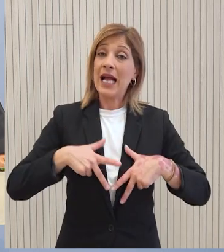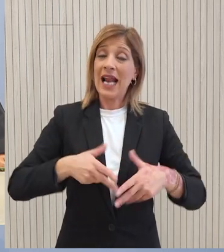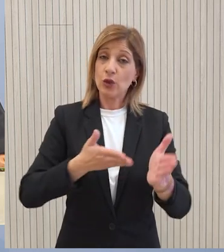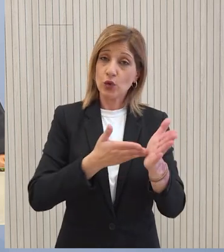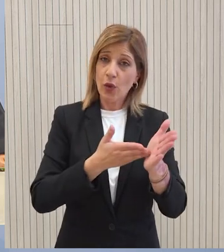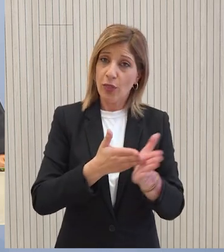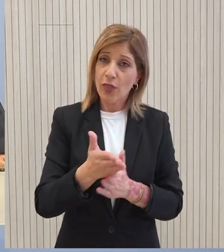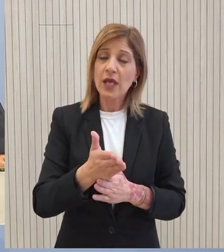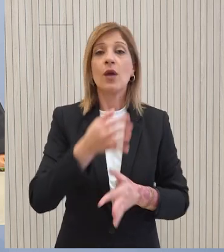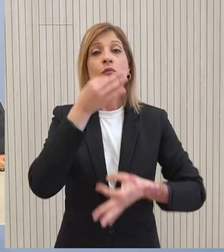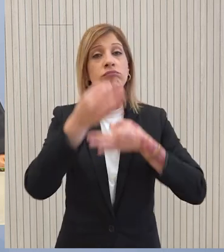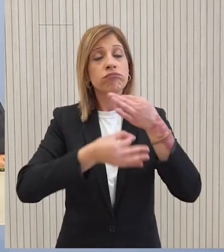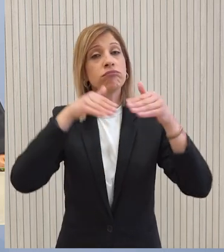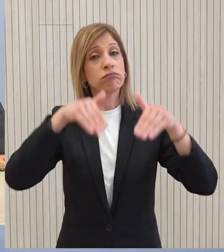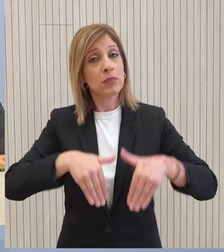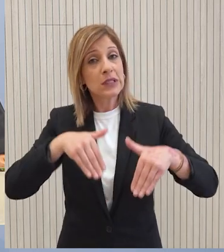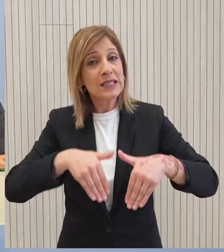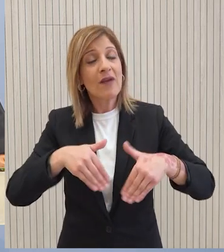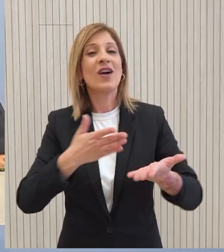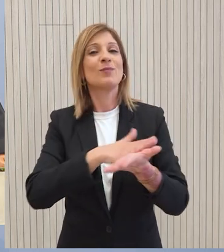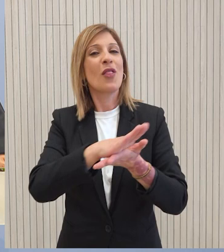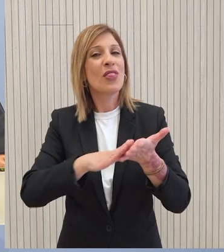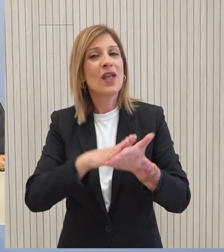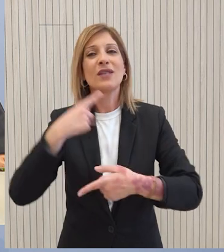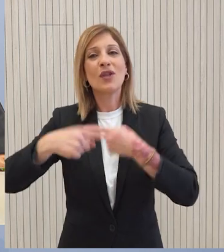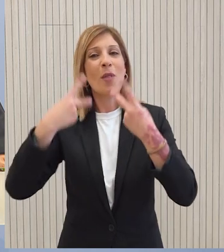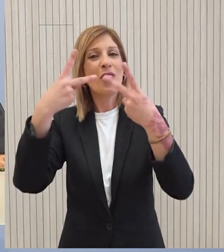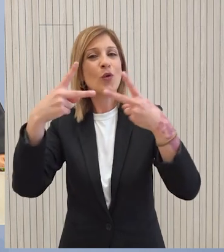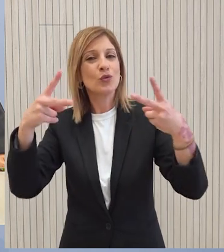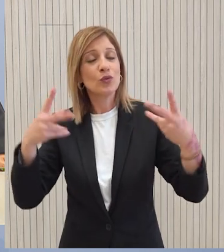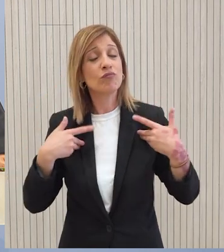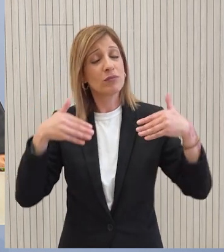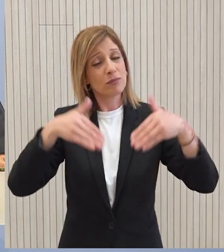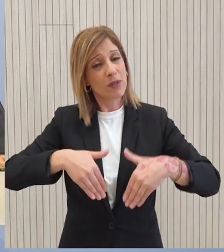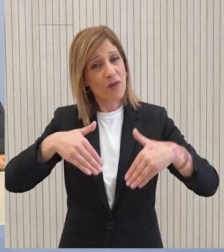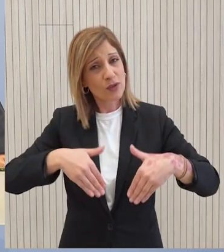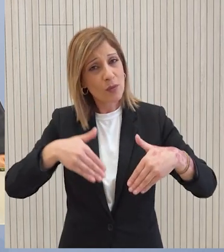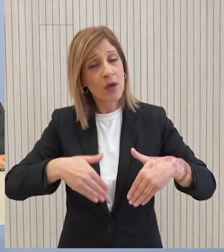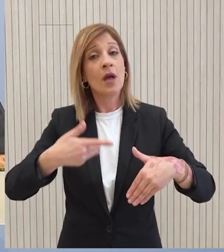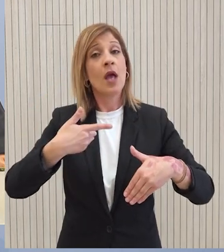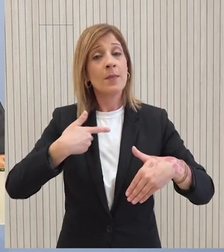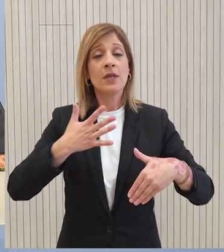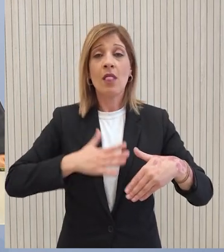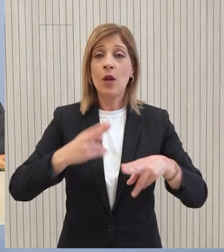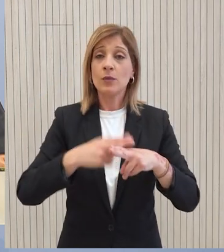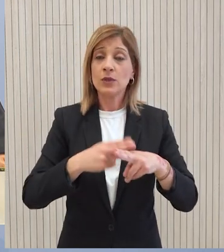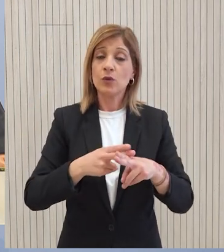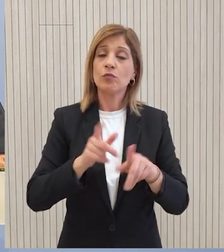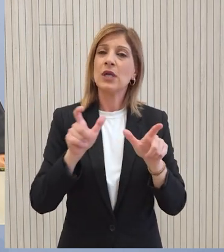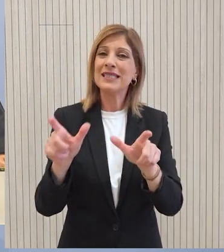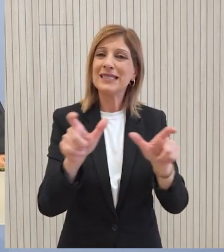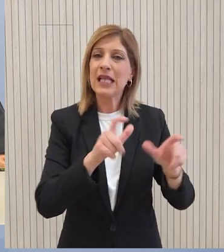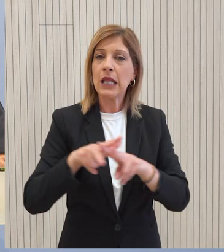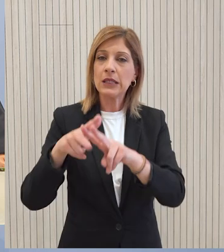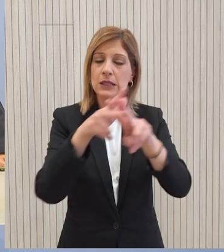επιδεικνύει έμπραχτα τον σεβασμό τους την θρησκευτική κληρονομιά των τουρκοκύπριων στην πατριωτό μας έχουμε διασφαλίσει για την συντήρηση των